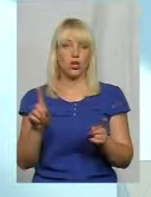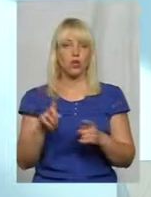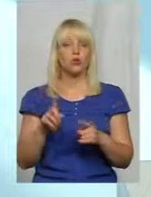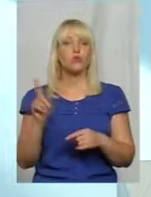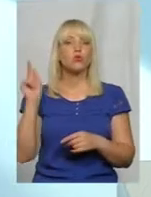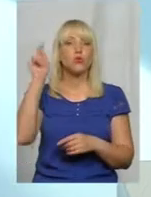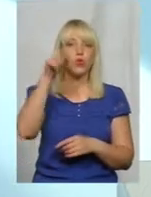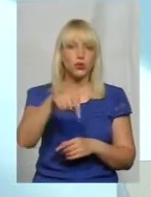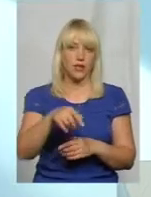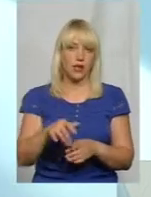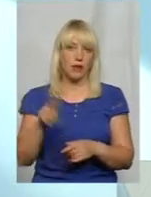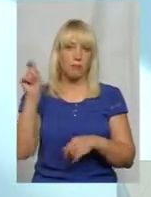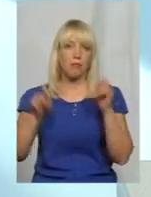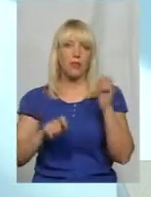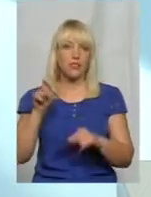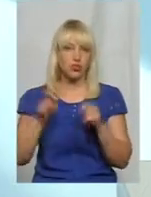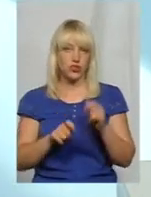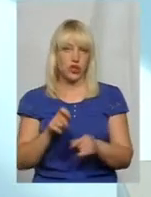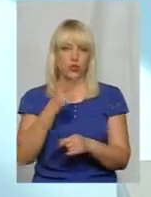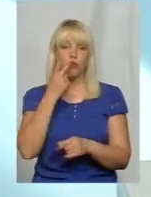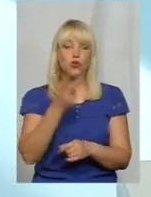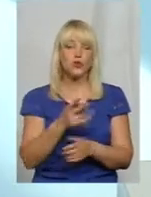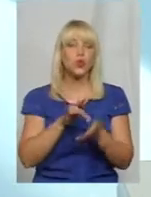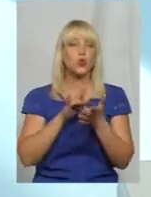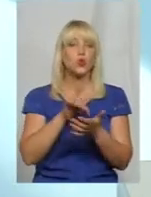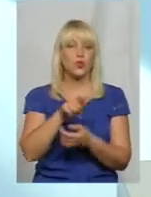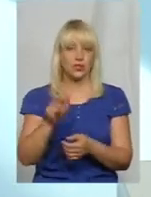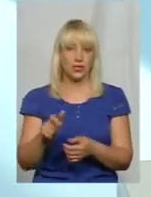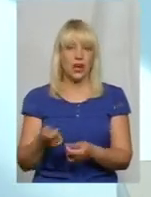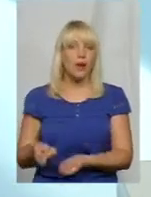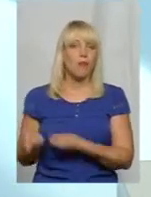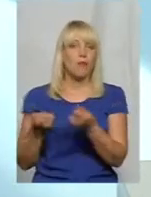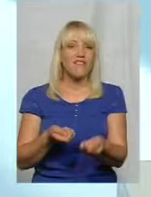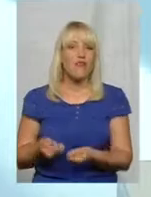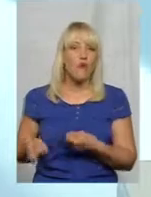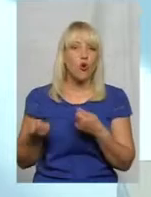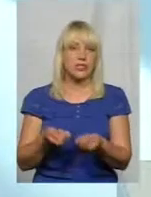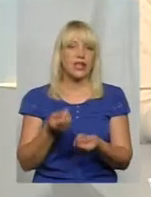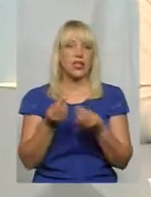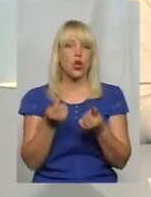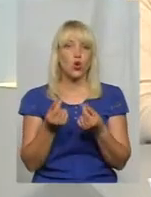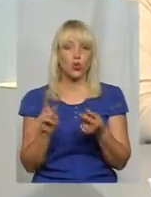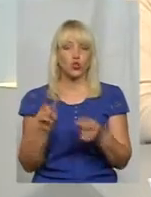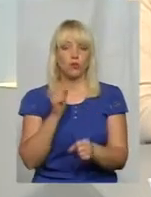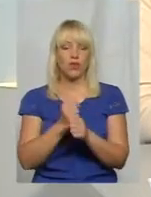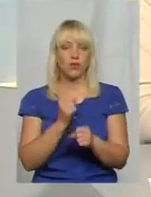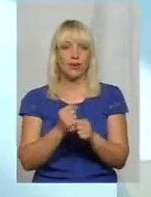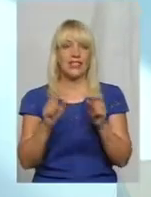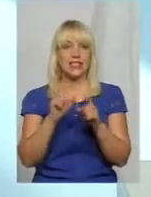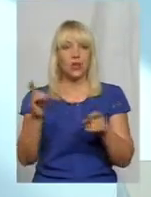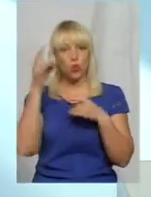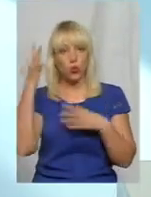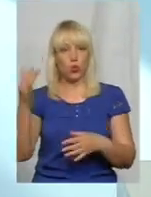приїжджала, на неї подивилися туристи, привозили гроші, щоб працювали заклади культури,